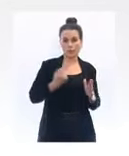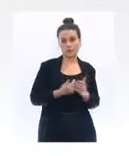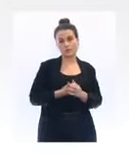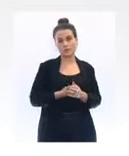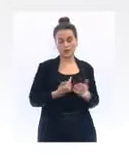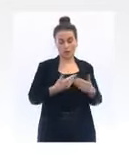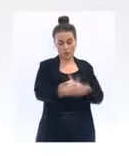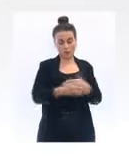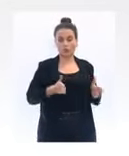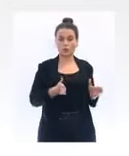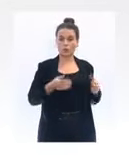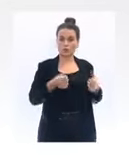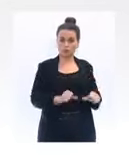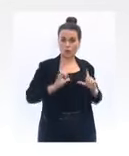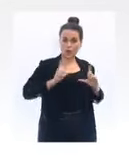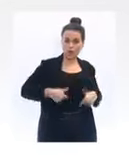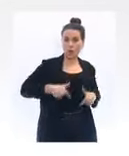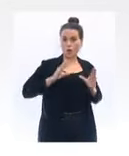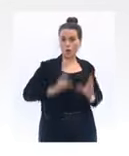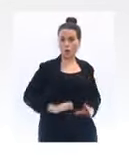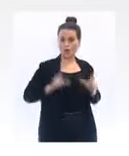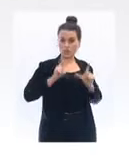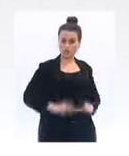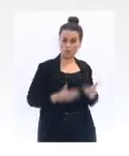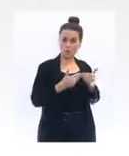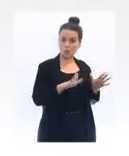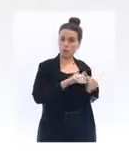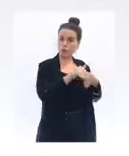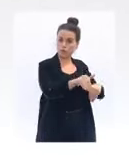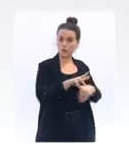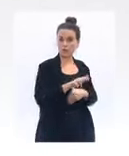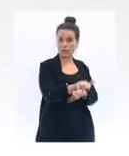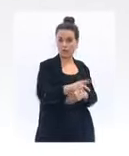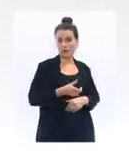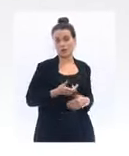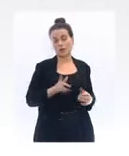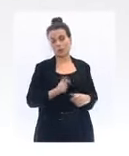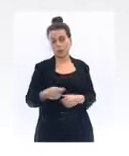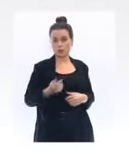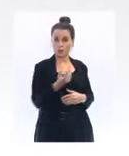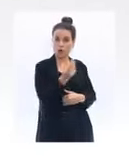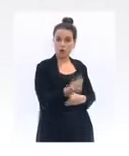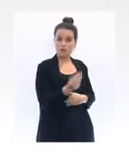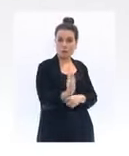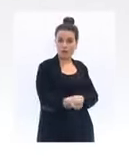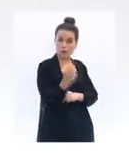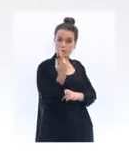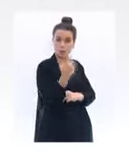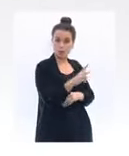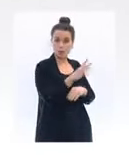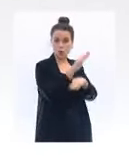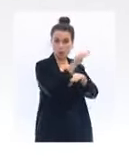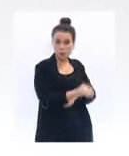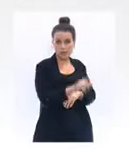les collèges et les lycées resteront ouverts. Nous avons, nous le savons tous, à protéger l'éducation de nos enfants, tout particulièrement les plus